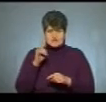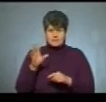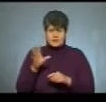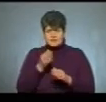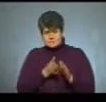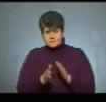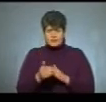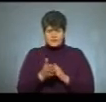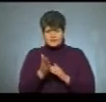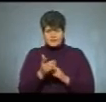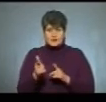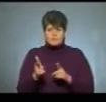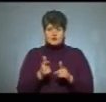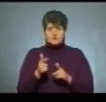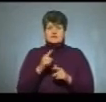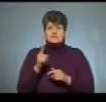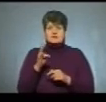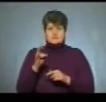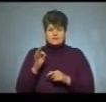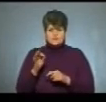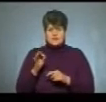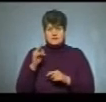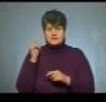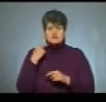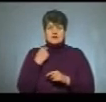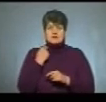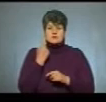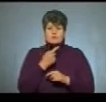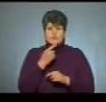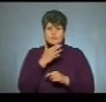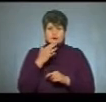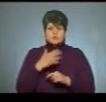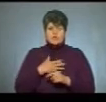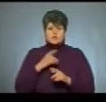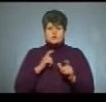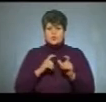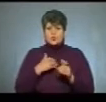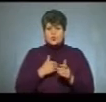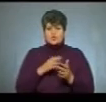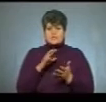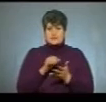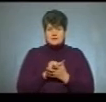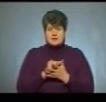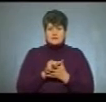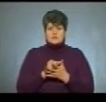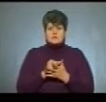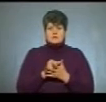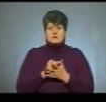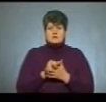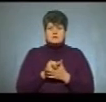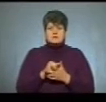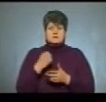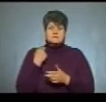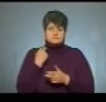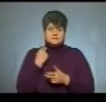підводні камені в підготовці до саме цього екзамену. При вивченні англійське, наприклад, багато наших студентів хочуть займатися з носієм мови, так званими native